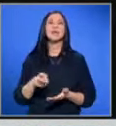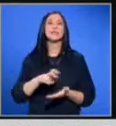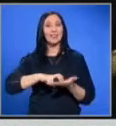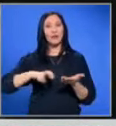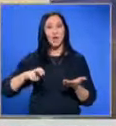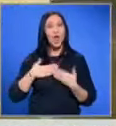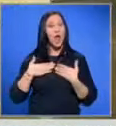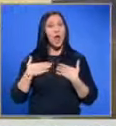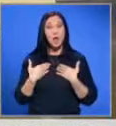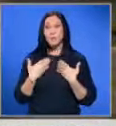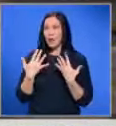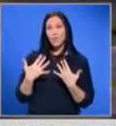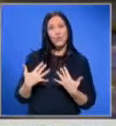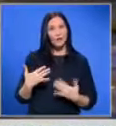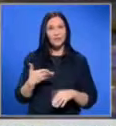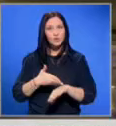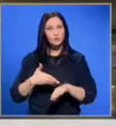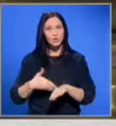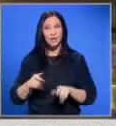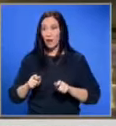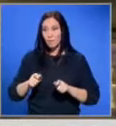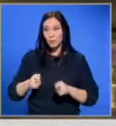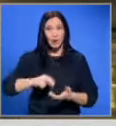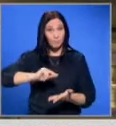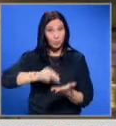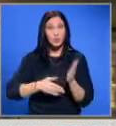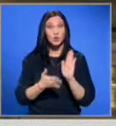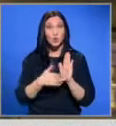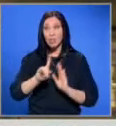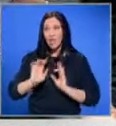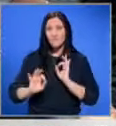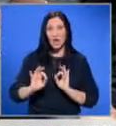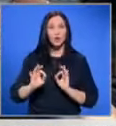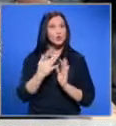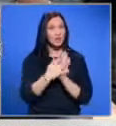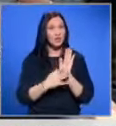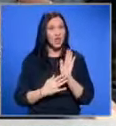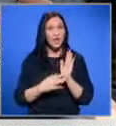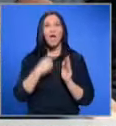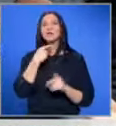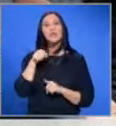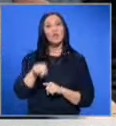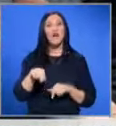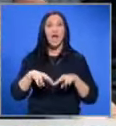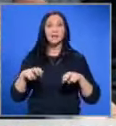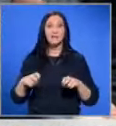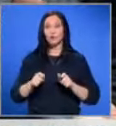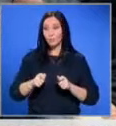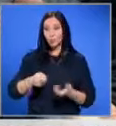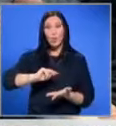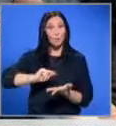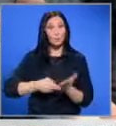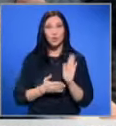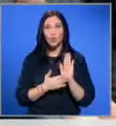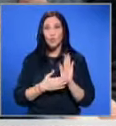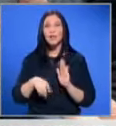Има ли данни, че пострадалият е бил принуждаван да подпише документ с невярно съдържание? За това е разследването, че е принуден да подпиши